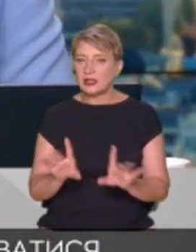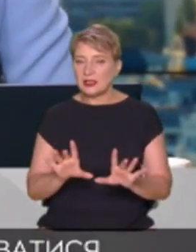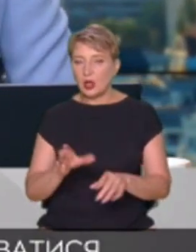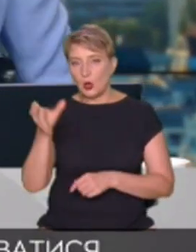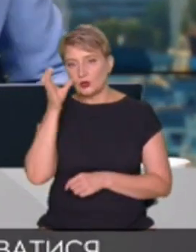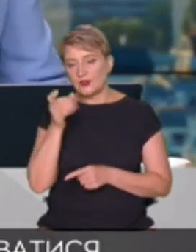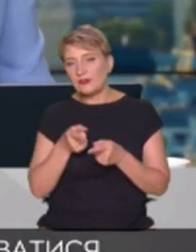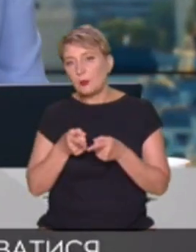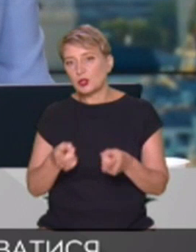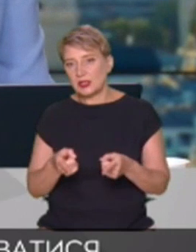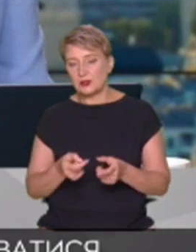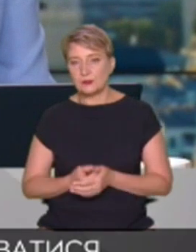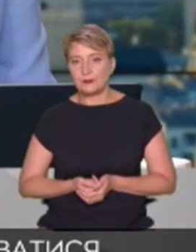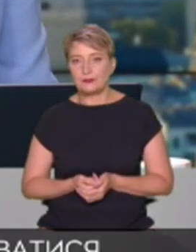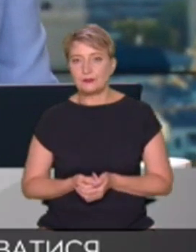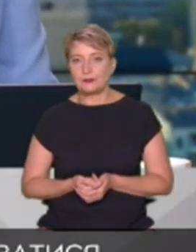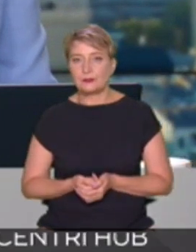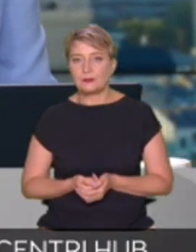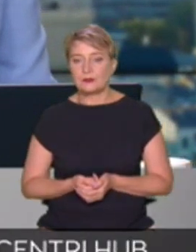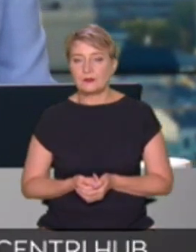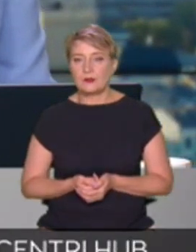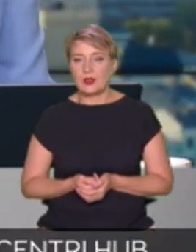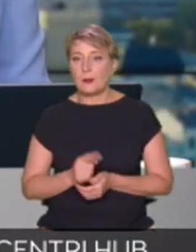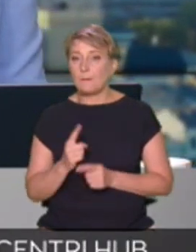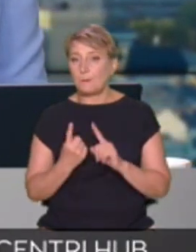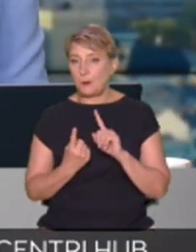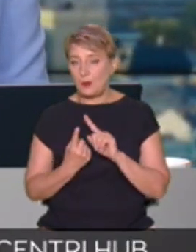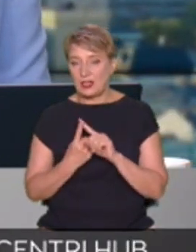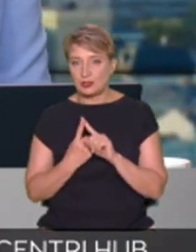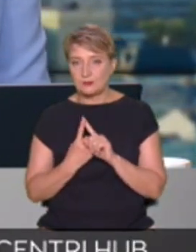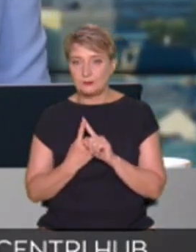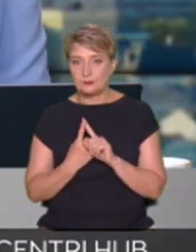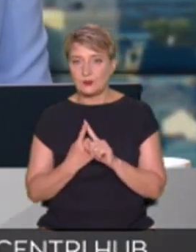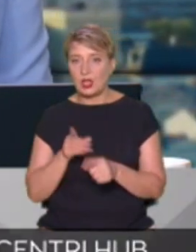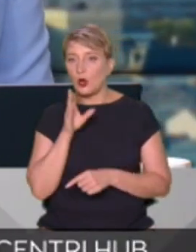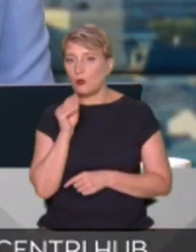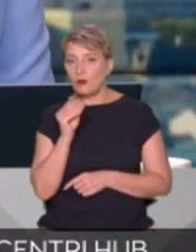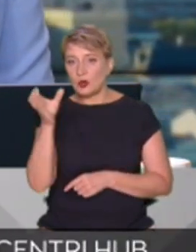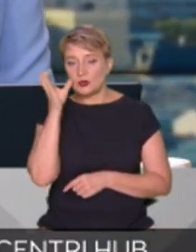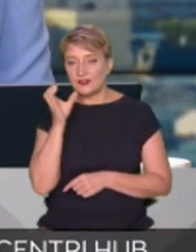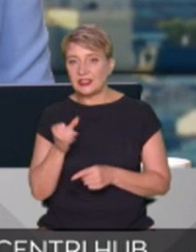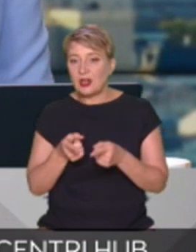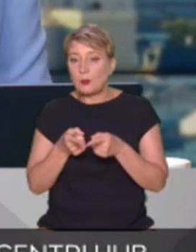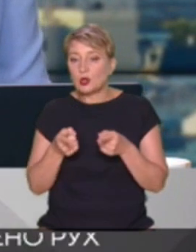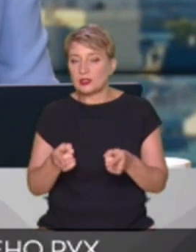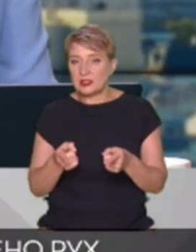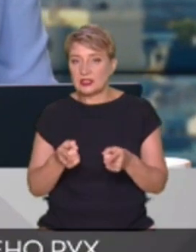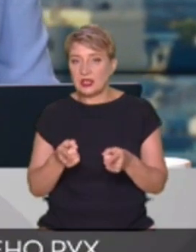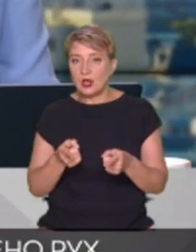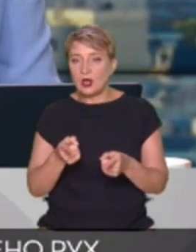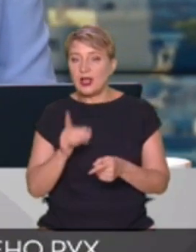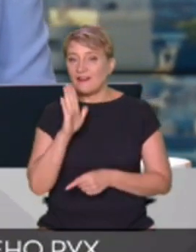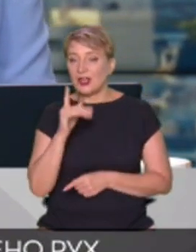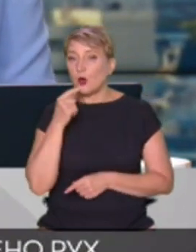Давайте ми по порядку. Ну, по-перше, мовою освітнього процесу в Україні є державна мова,